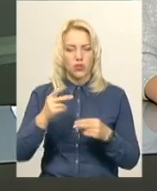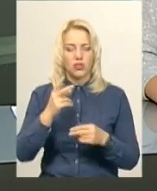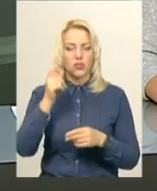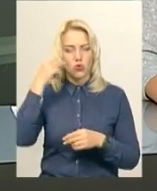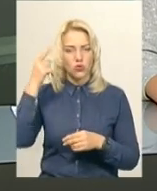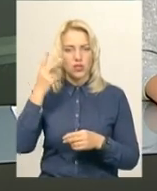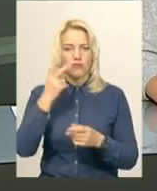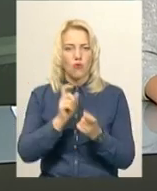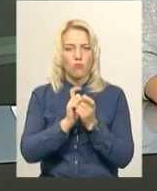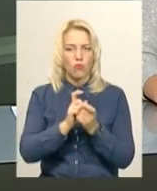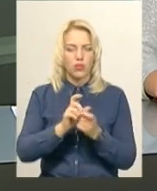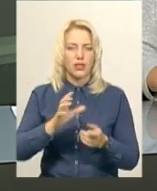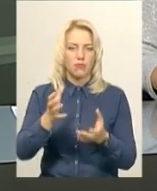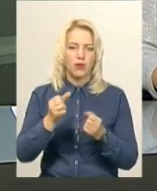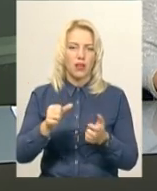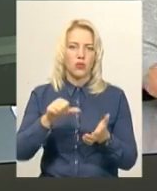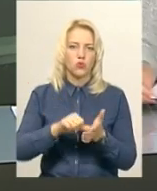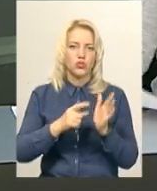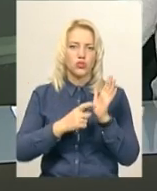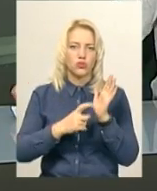брали участь понад шість сотень спортсменів.